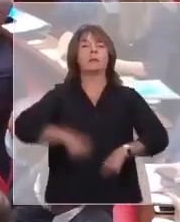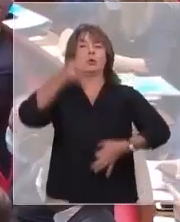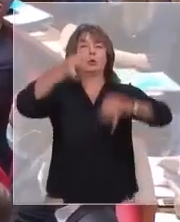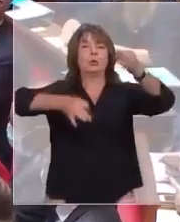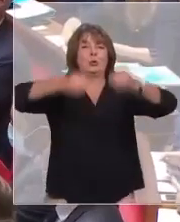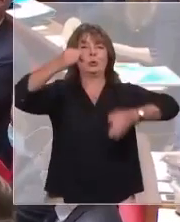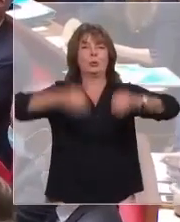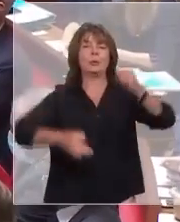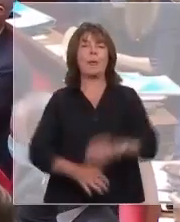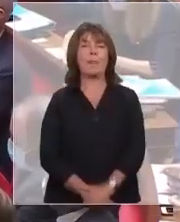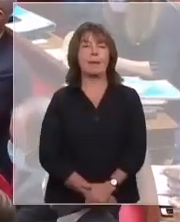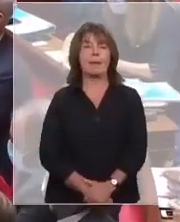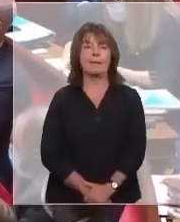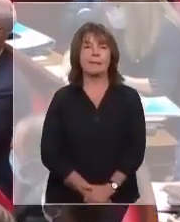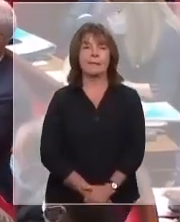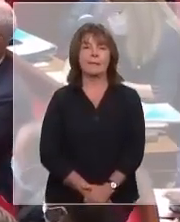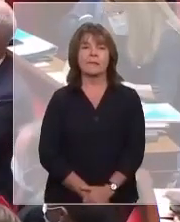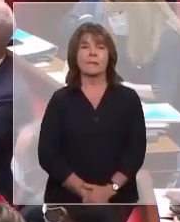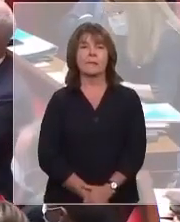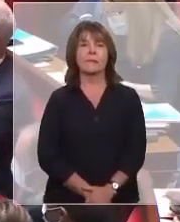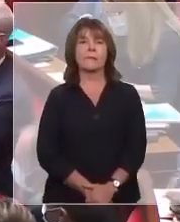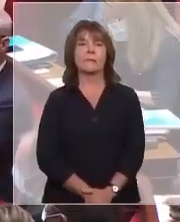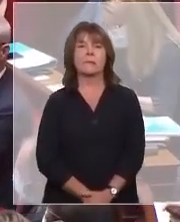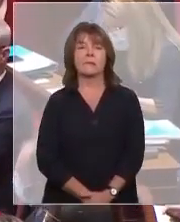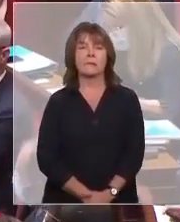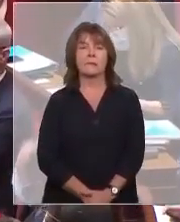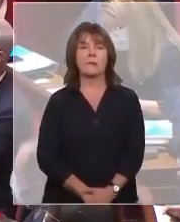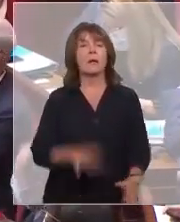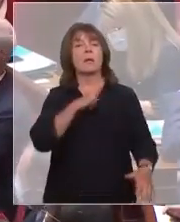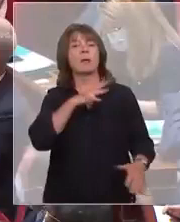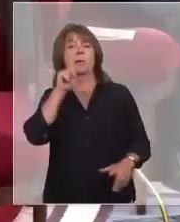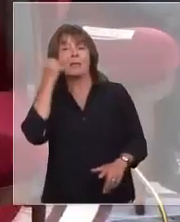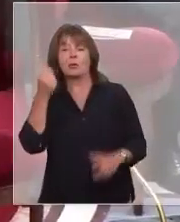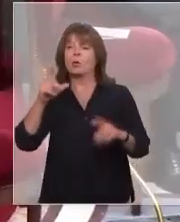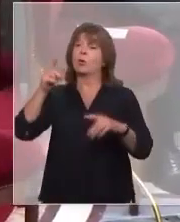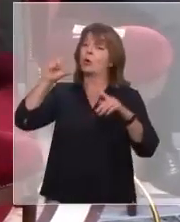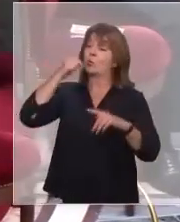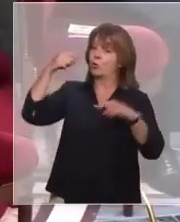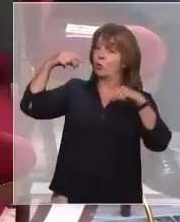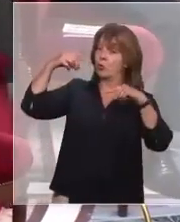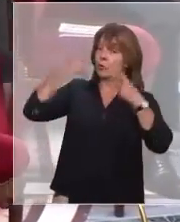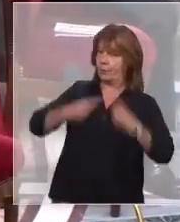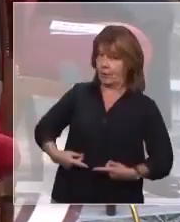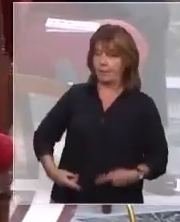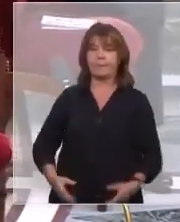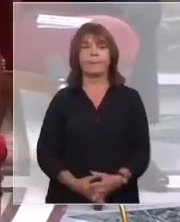— Madame la Présidente, mesdames, messieurs les députés, monsieur le député Meyer Habib.